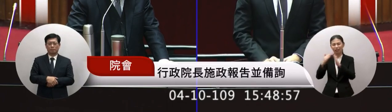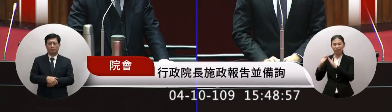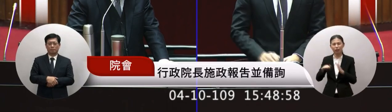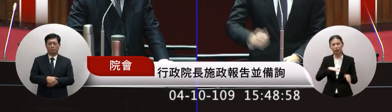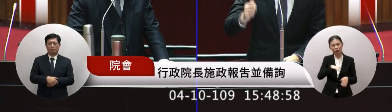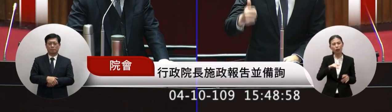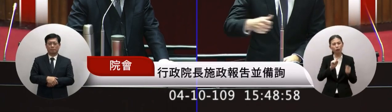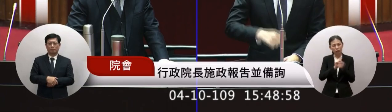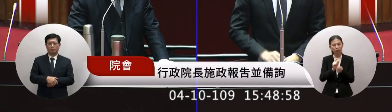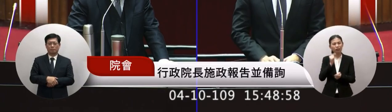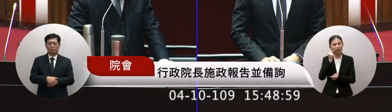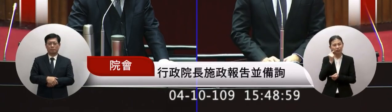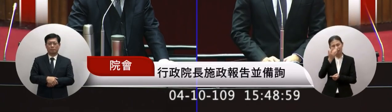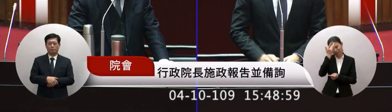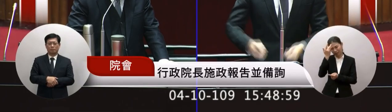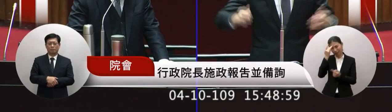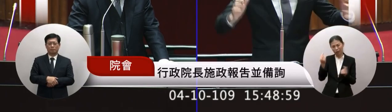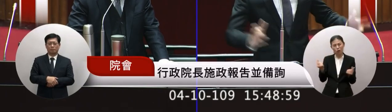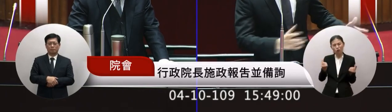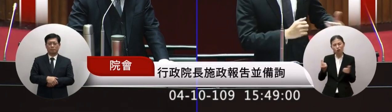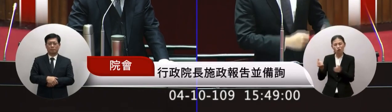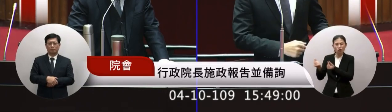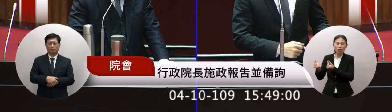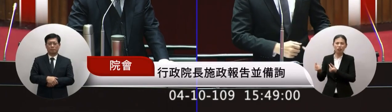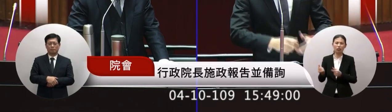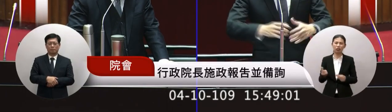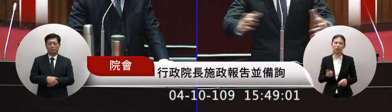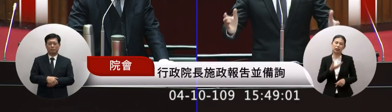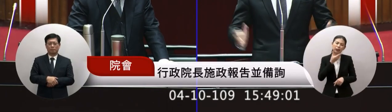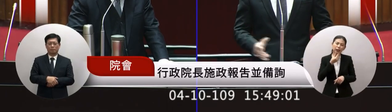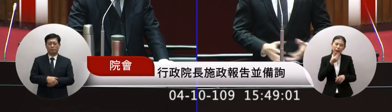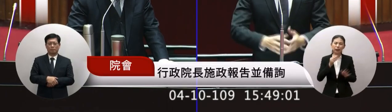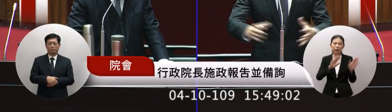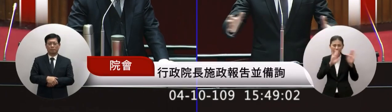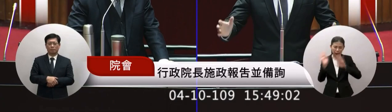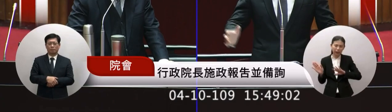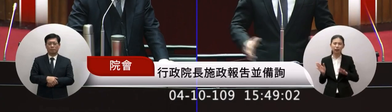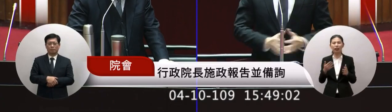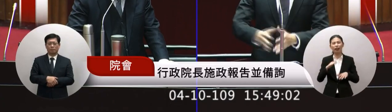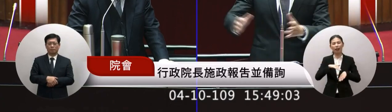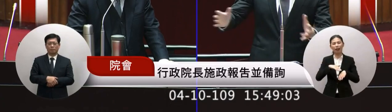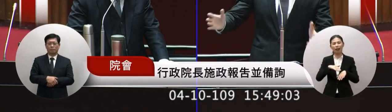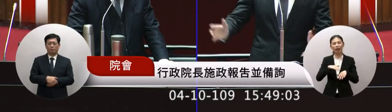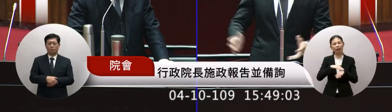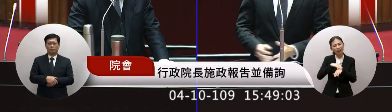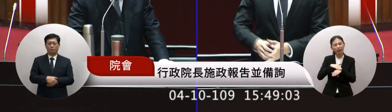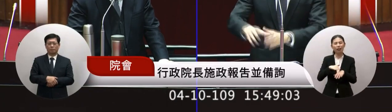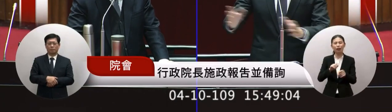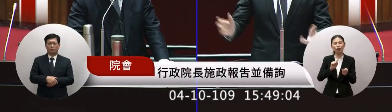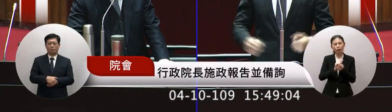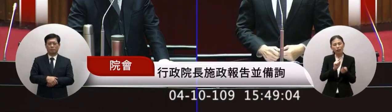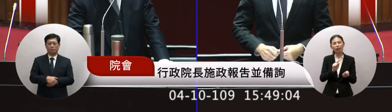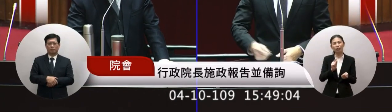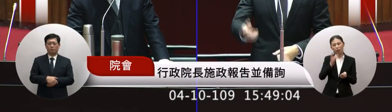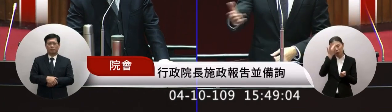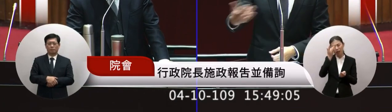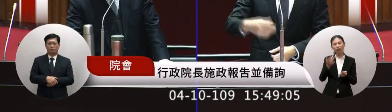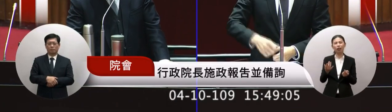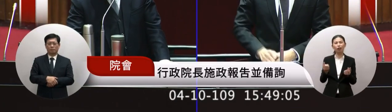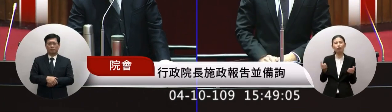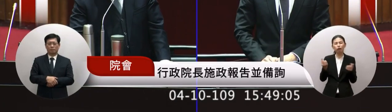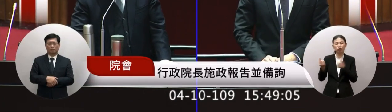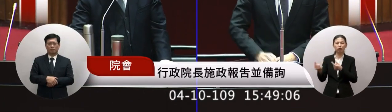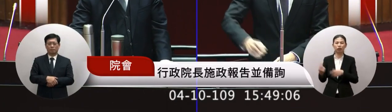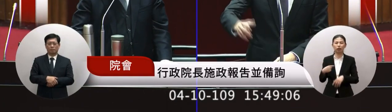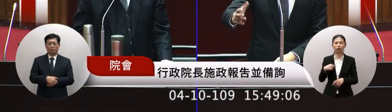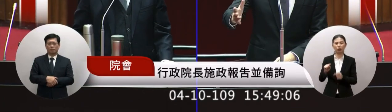到的問題會遇到的困難那是說會幸福其實都一樣愛情那是說會遇到的問題都是一樣所以說我剛